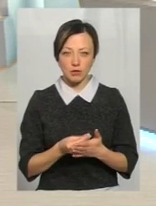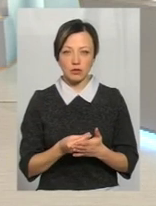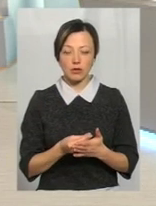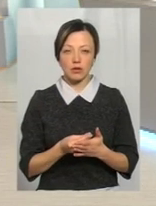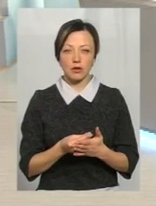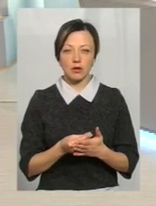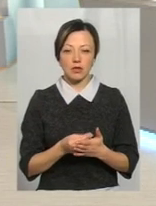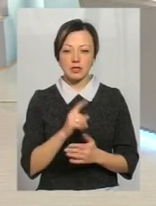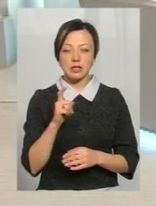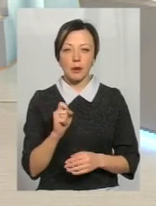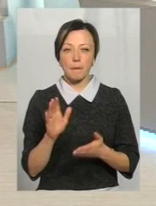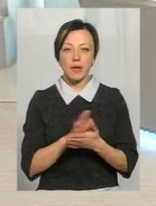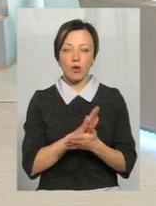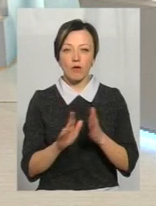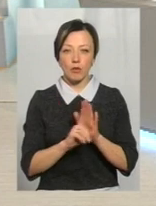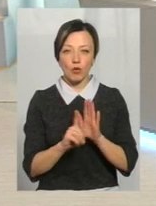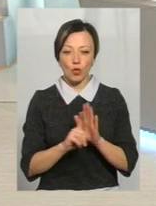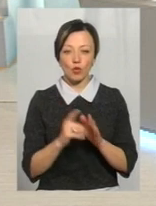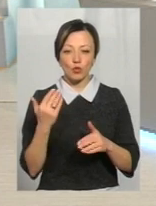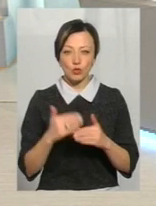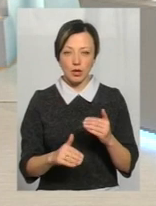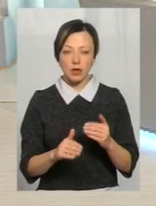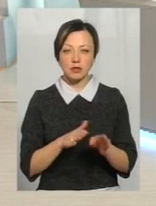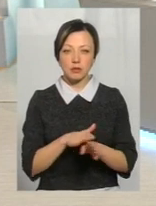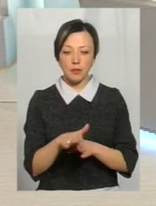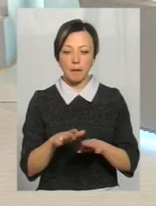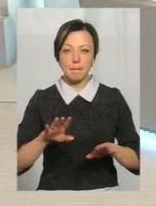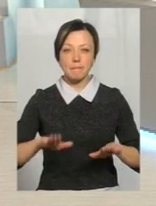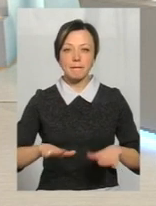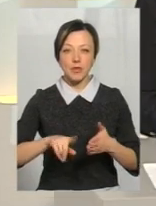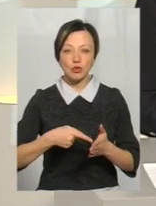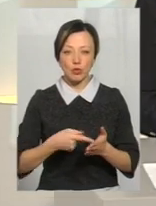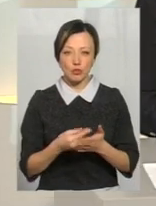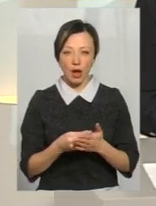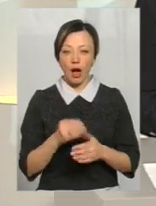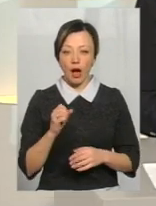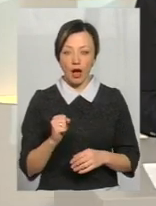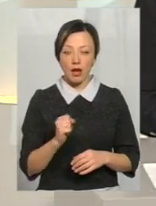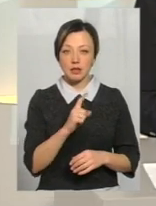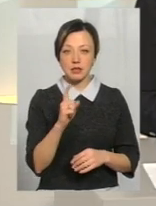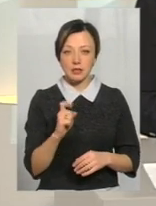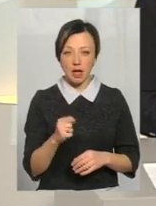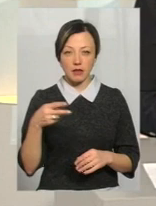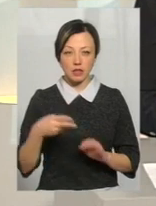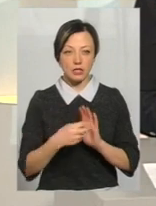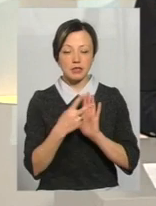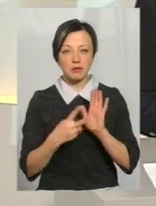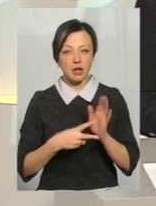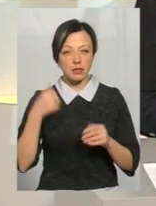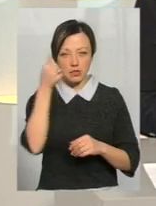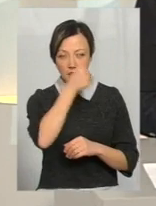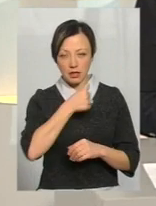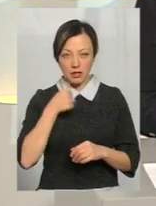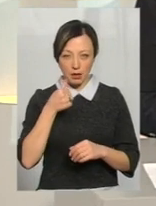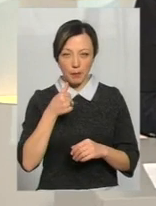відшкодування за пільговий приїзд, воно вже почалося здійснити з міського бюджету. Але за 2017 рік перевізникам